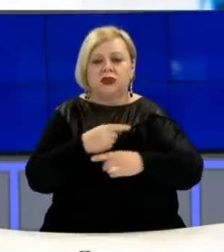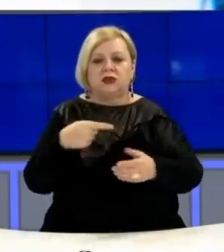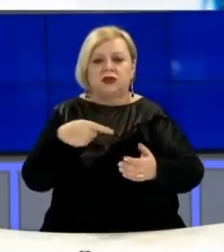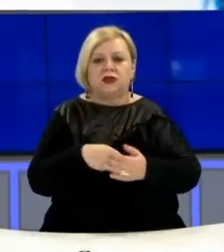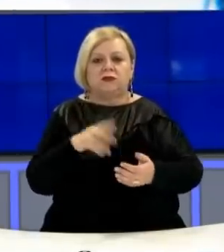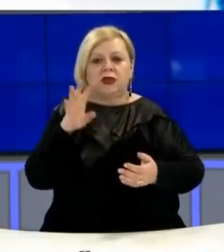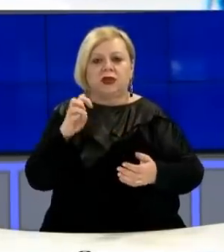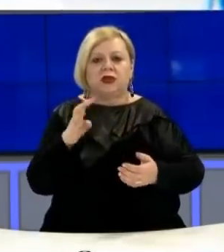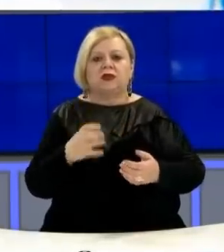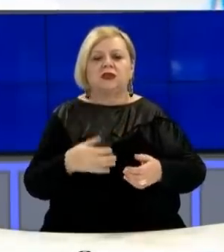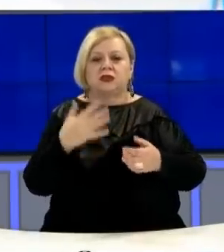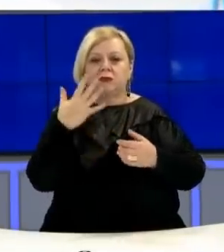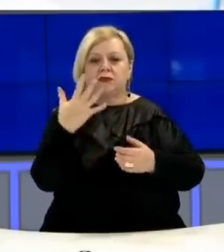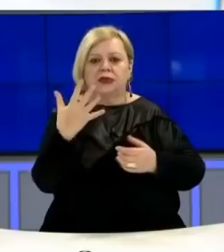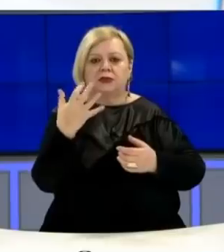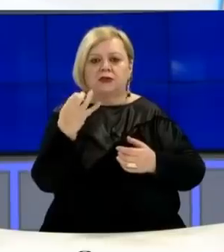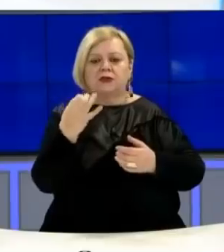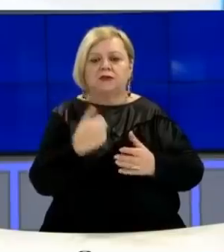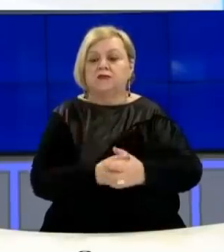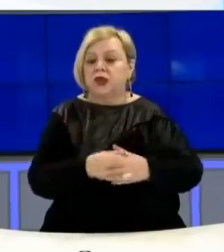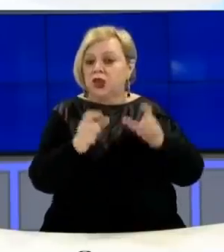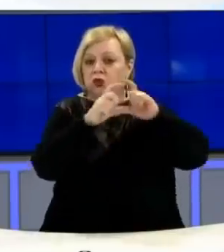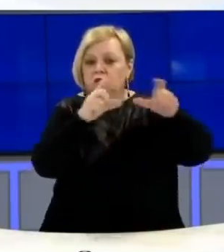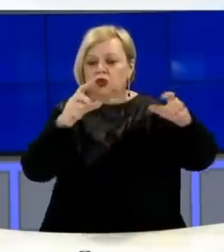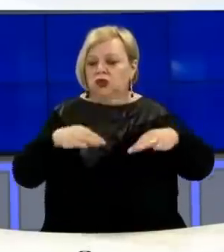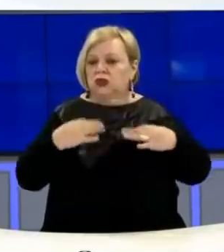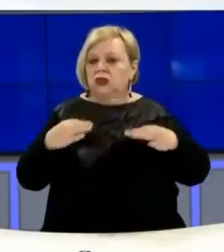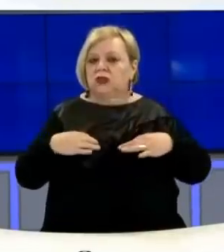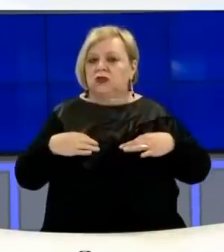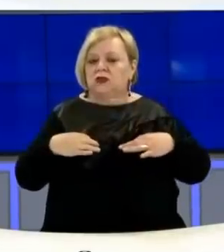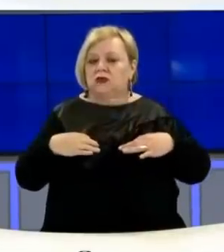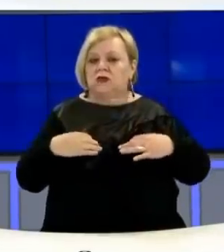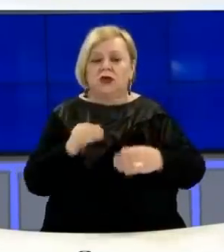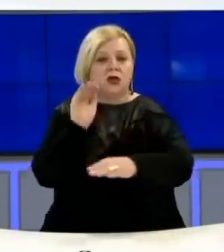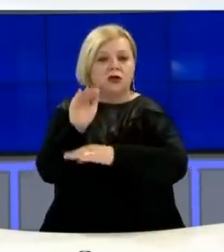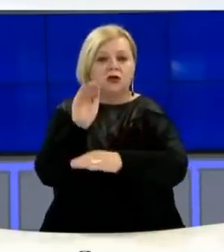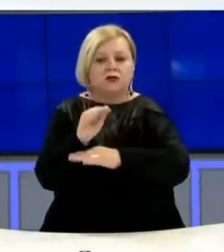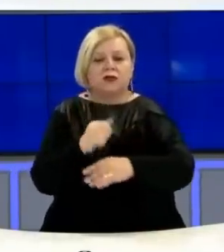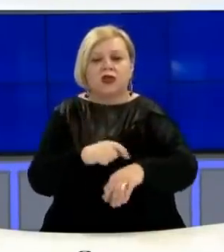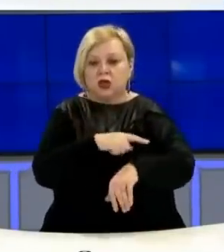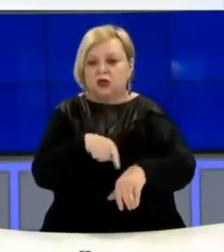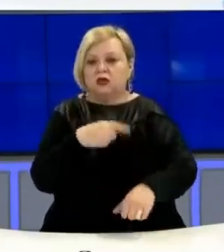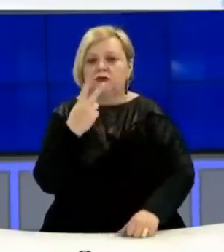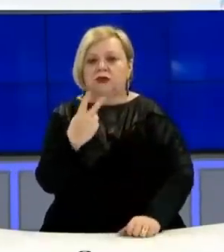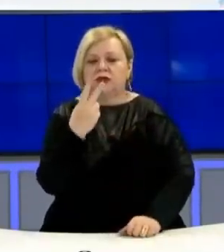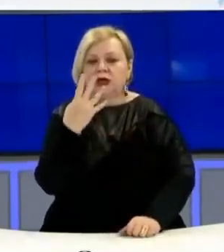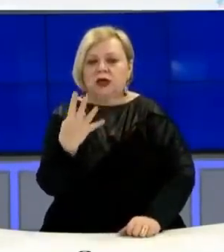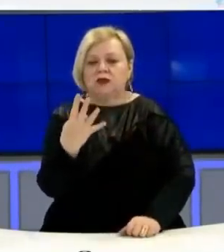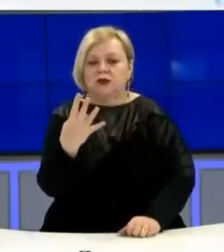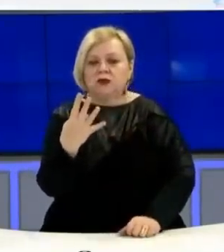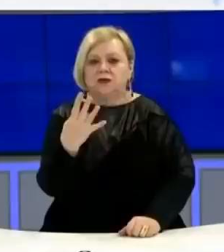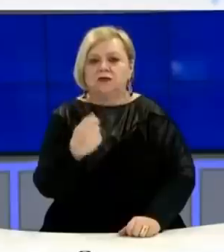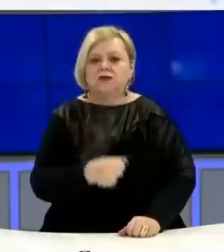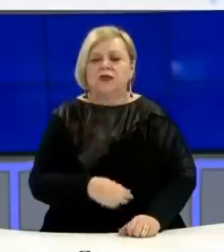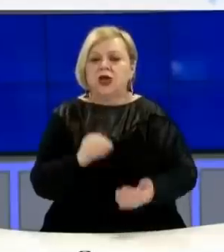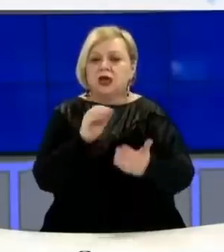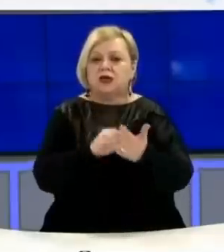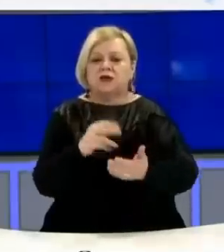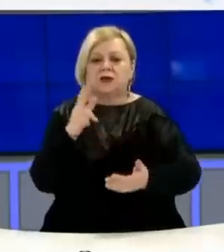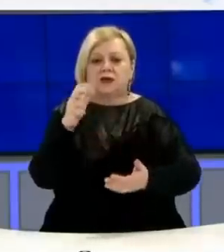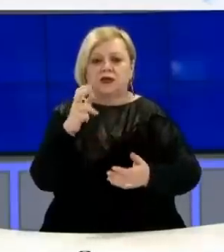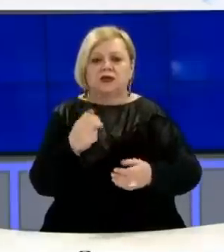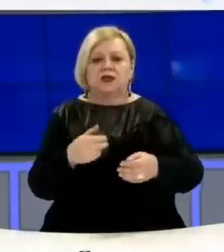1450. Instituti Komtari Shundecis Publike ka njëhtuar se në 24 orët e fundit njënë registruar